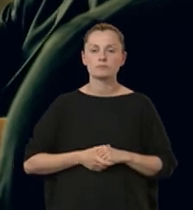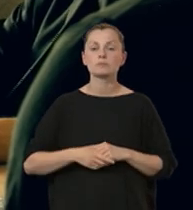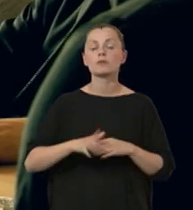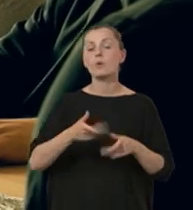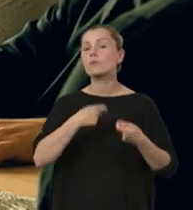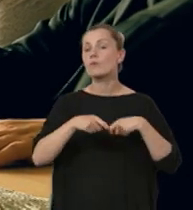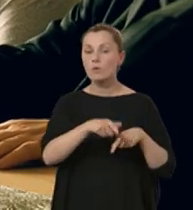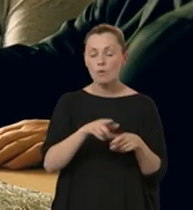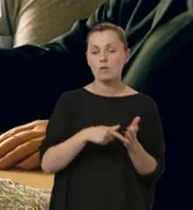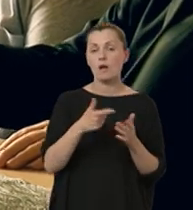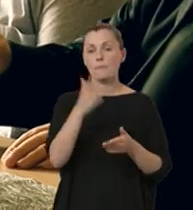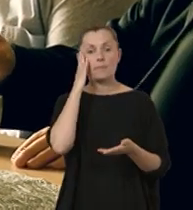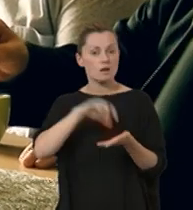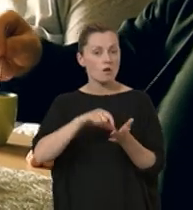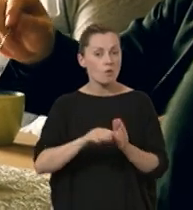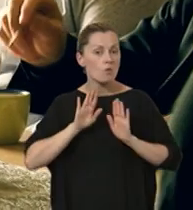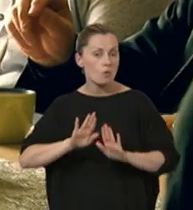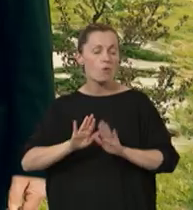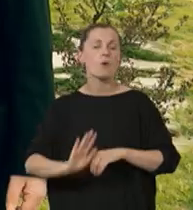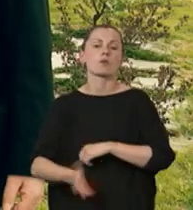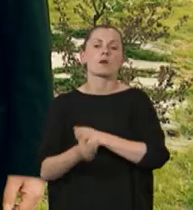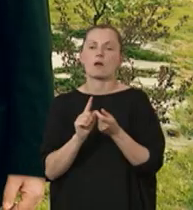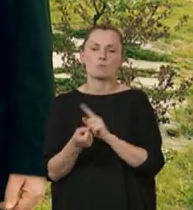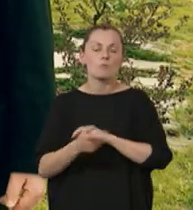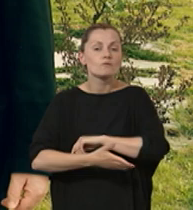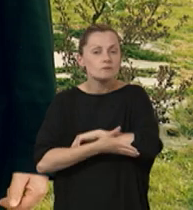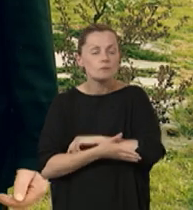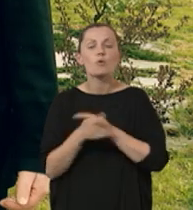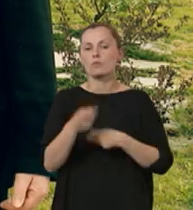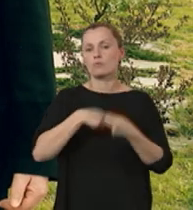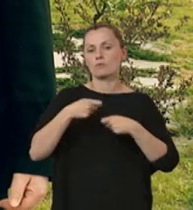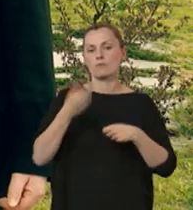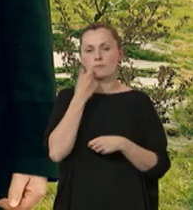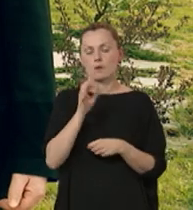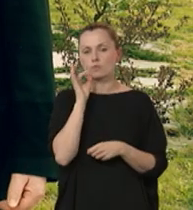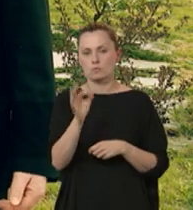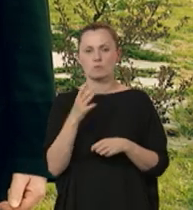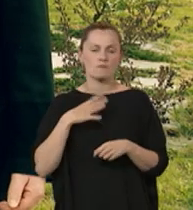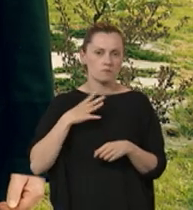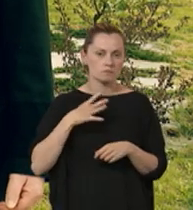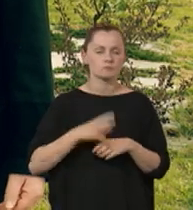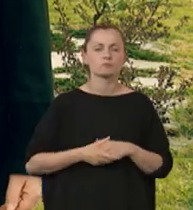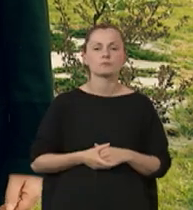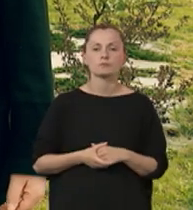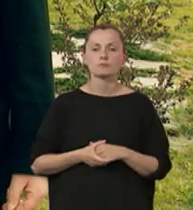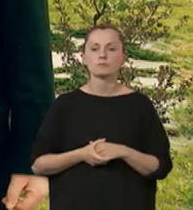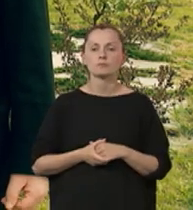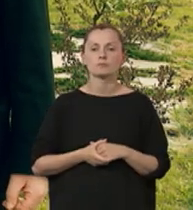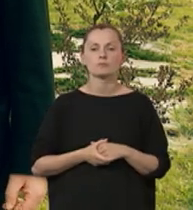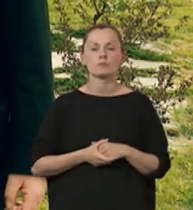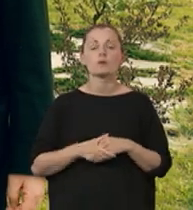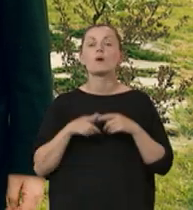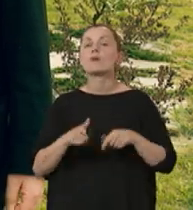Rozwiązania w postaci mieszkań chronionych, czy mieszkań wspieranych są rozwiązaniami bardzo korzystnymi, bo